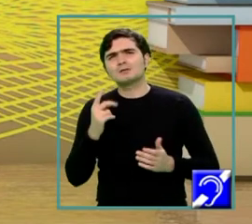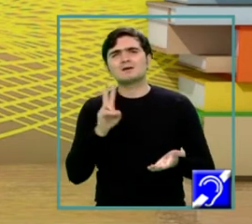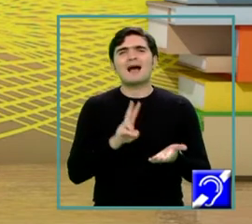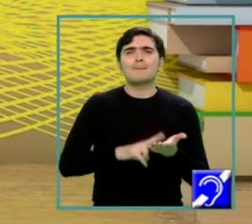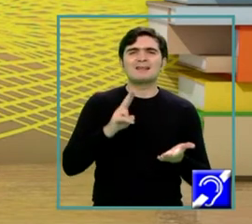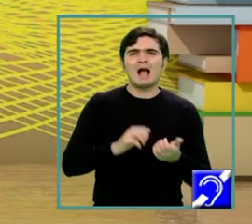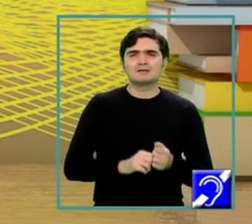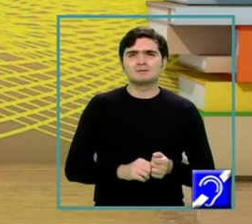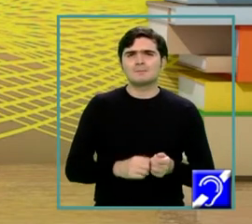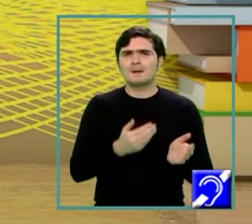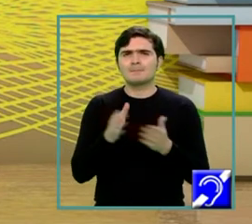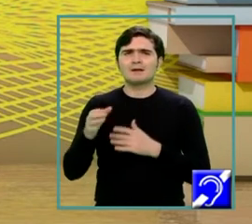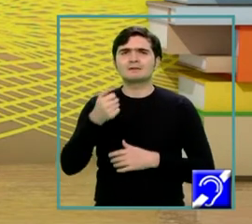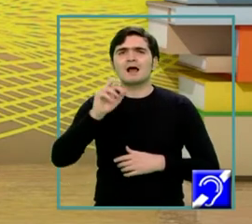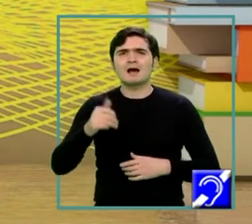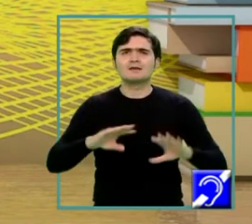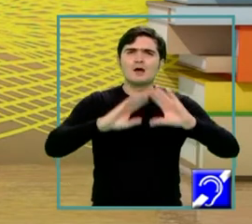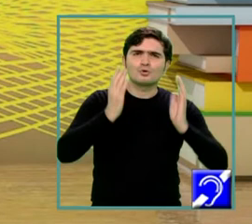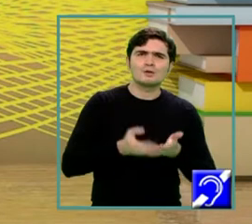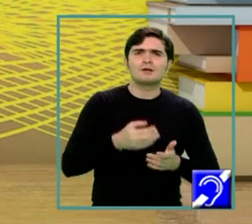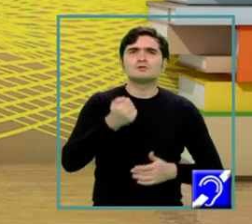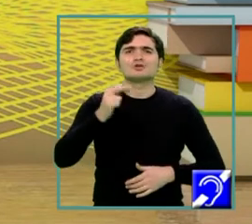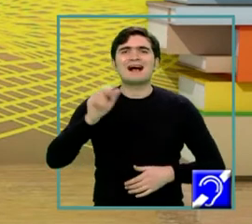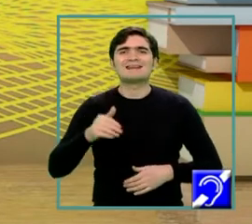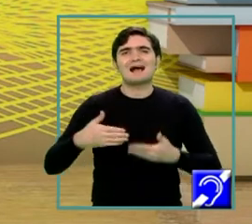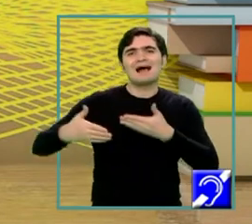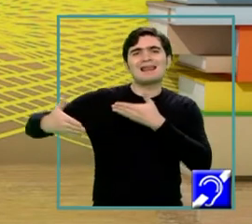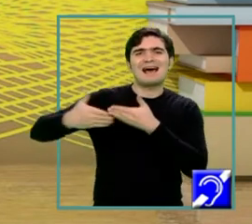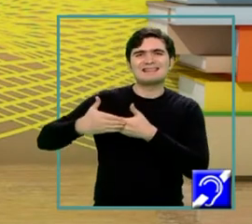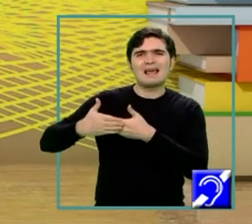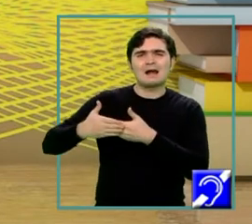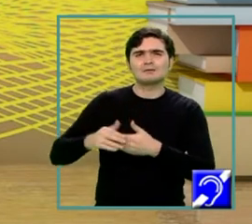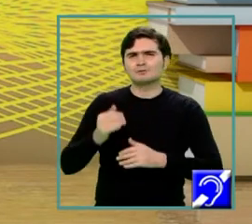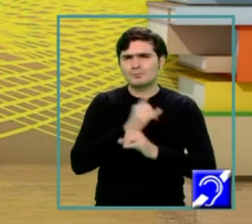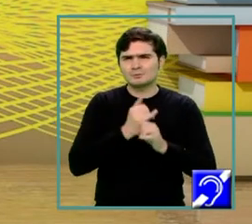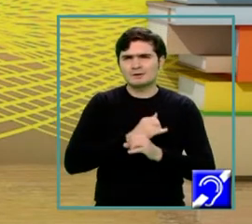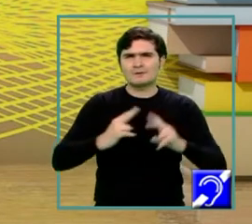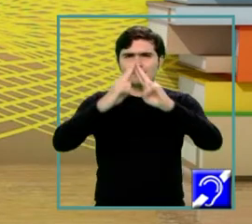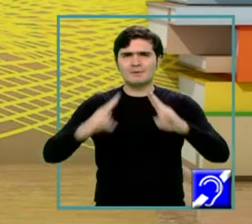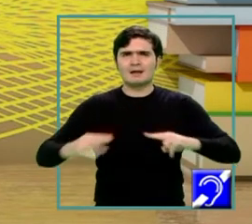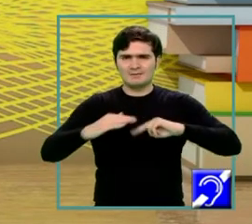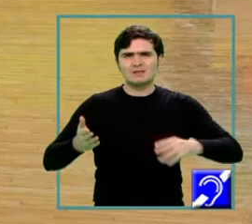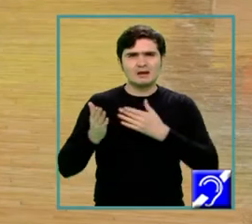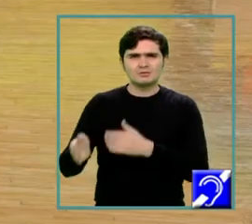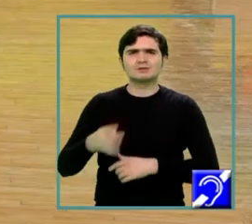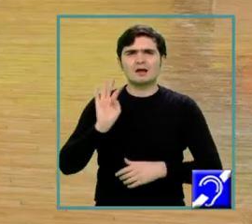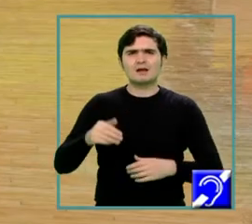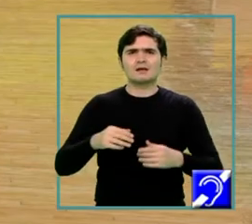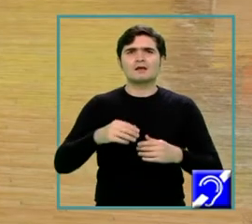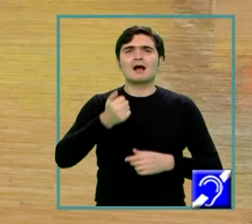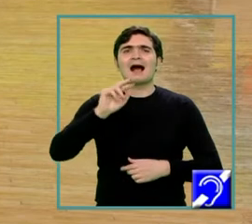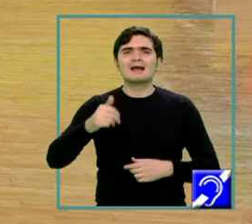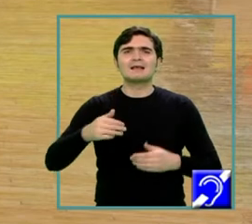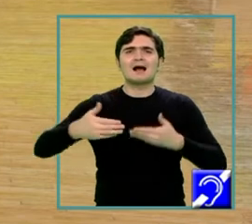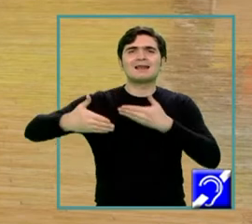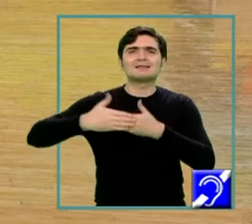adică am pornit de la area totală și area laterală și atunci, observați voi acolo, piramida hexagonare regulată cu area laterală de 432 centimetri